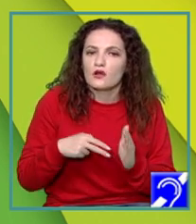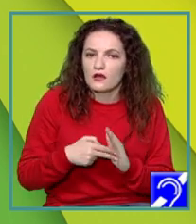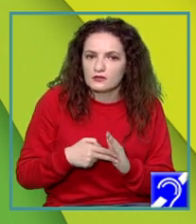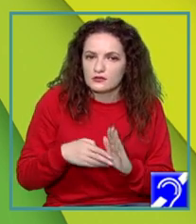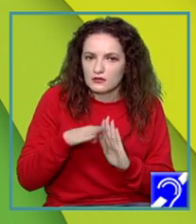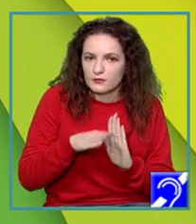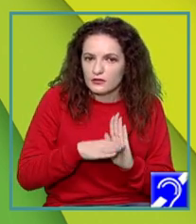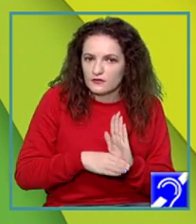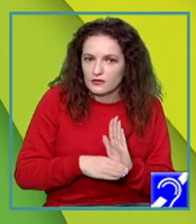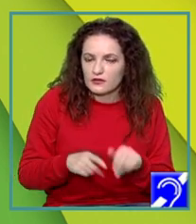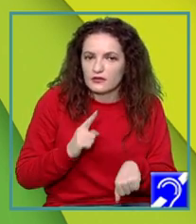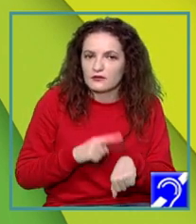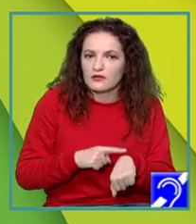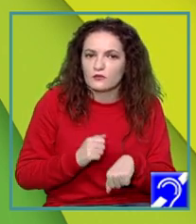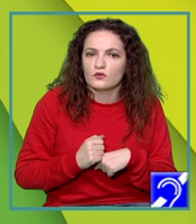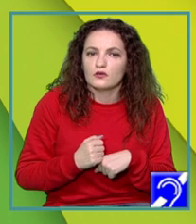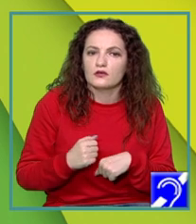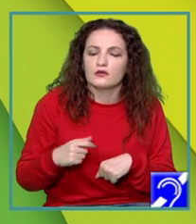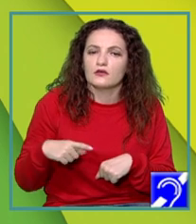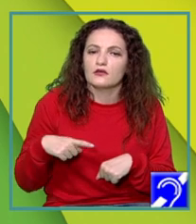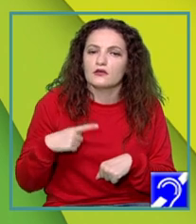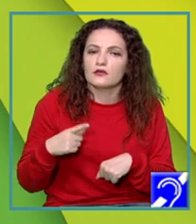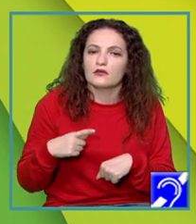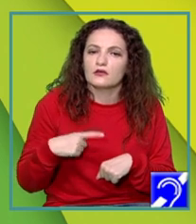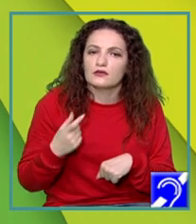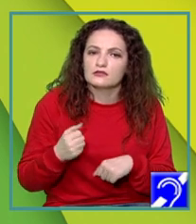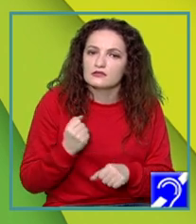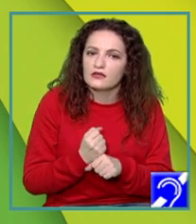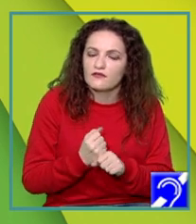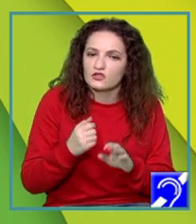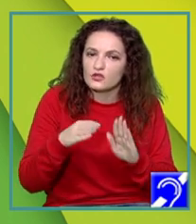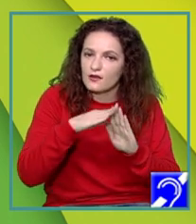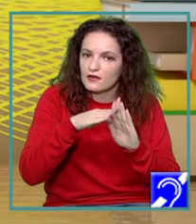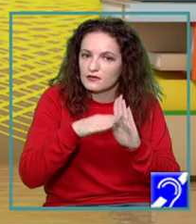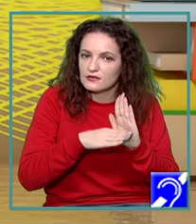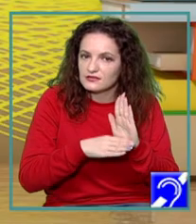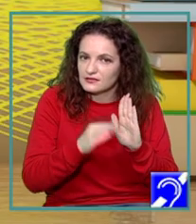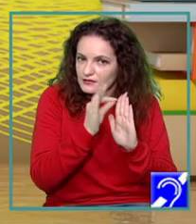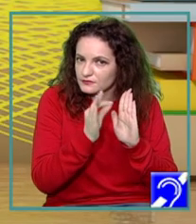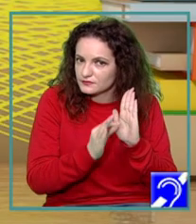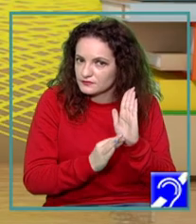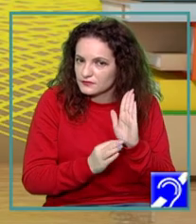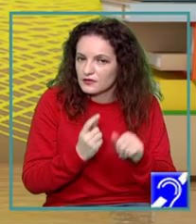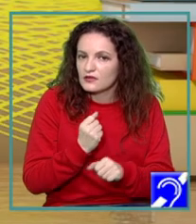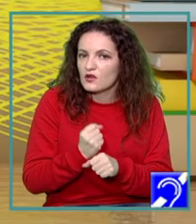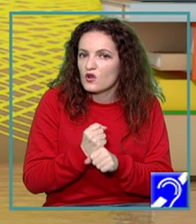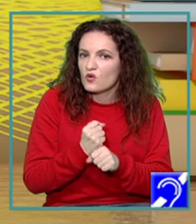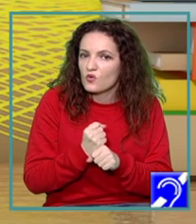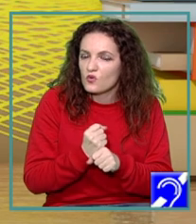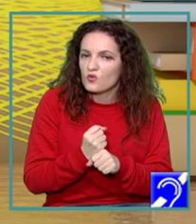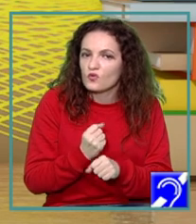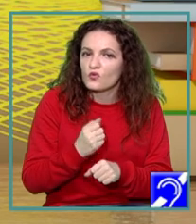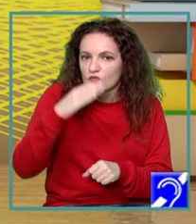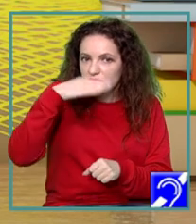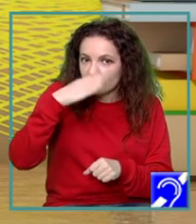planificarea timpului, înseamnă de fapt să ne facem liste de lucru zilnice. Și prima tehnică de